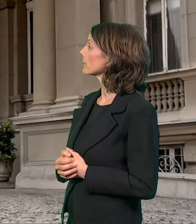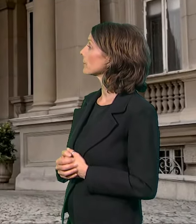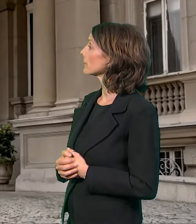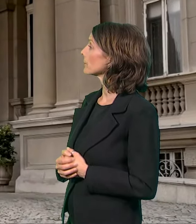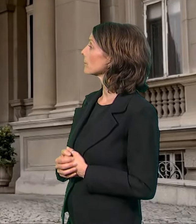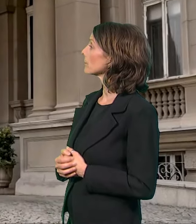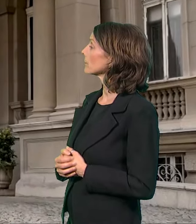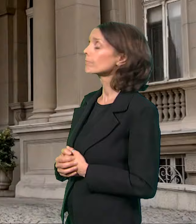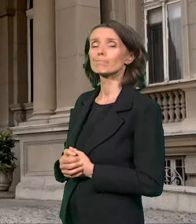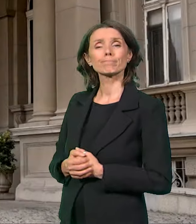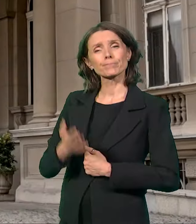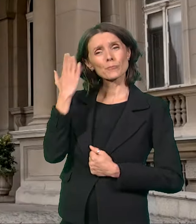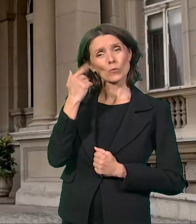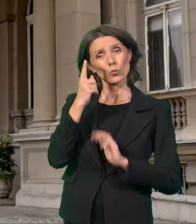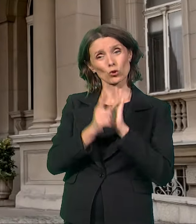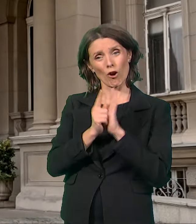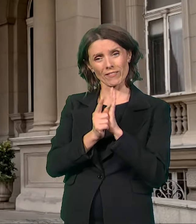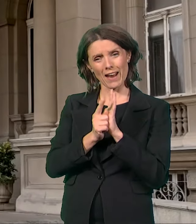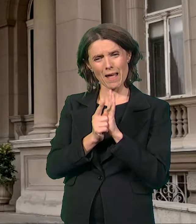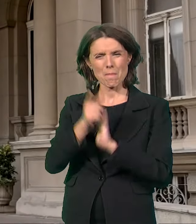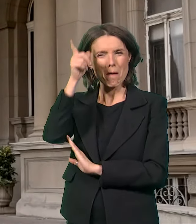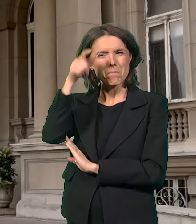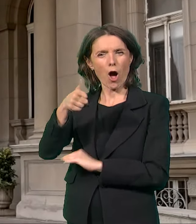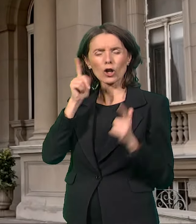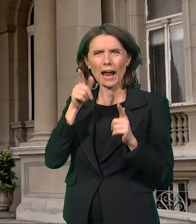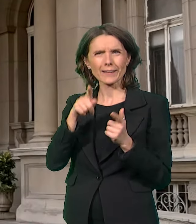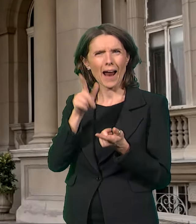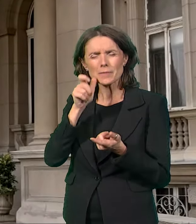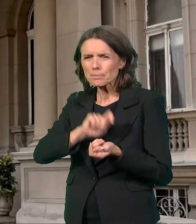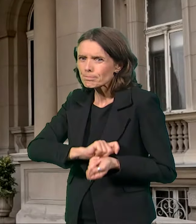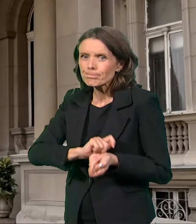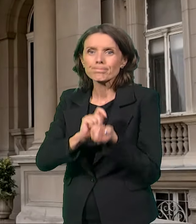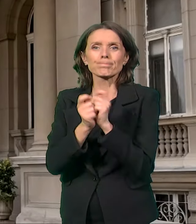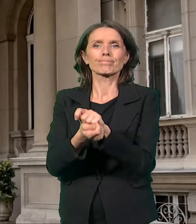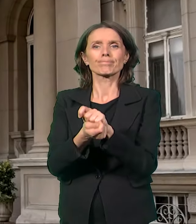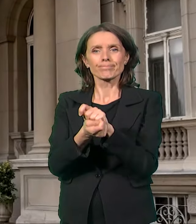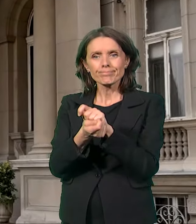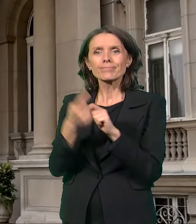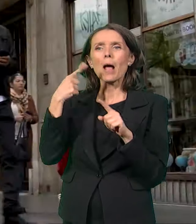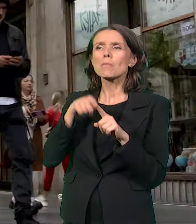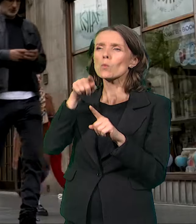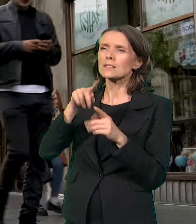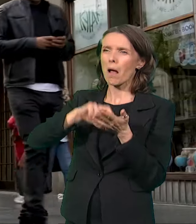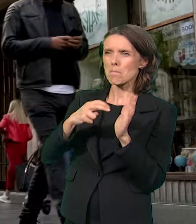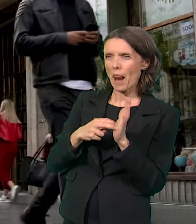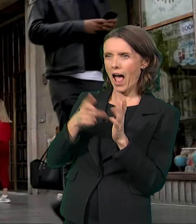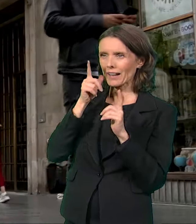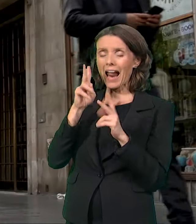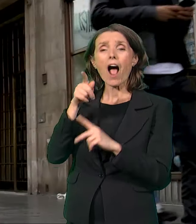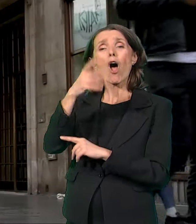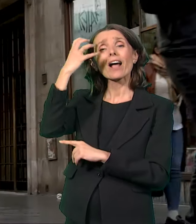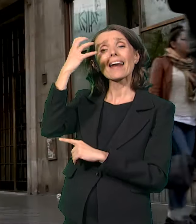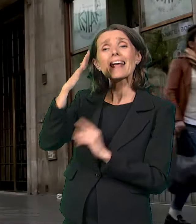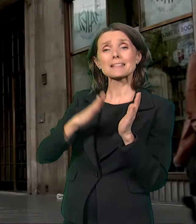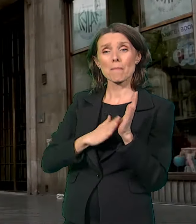U tom periodu grad se naglo transformiše. Ostvaruju urbanistički planovi, čije cilj, prema ideji kneza Miloša